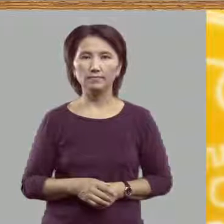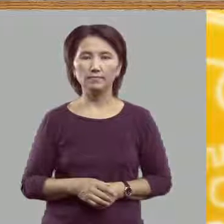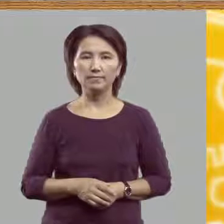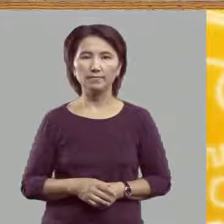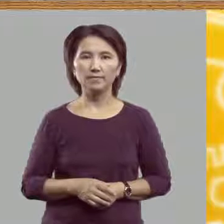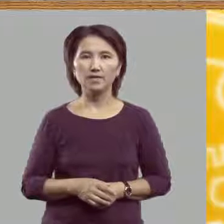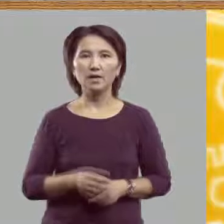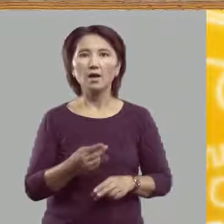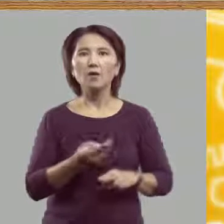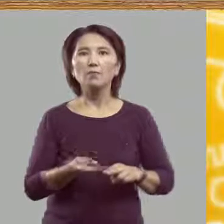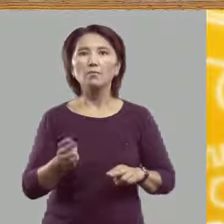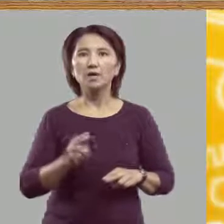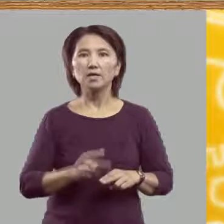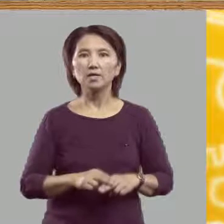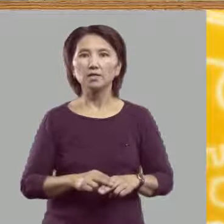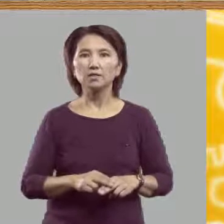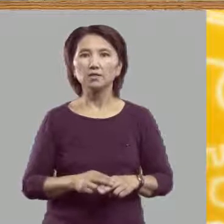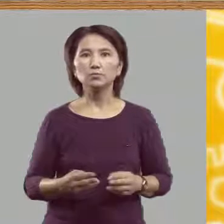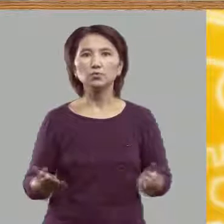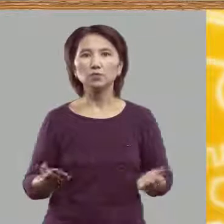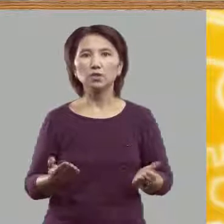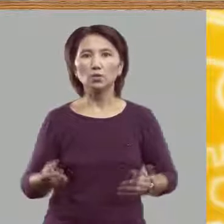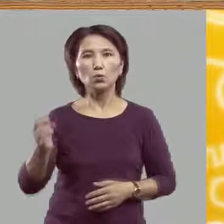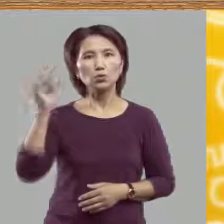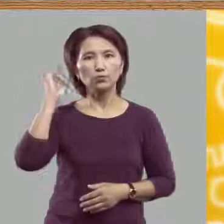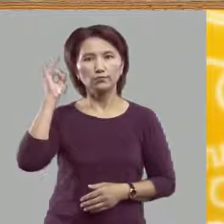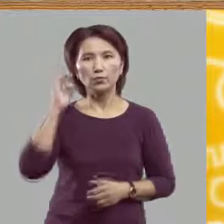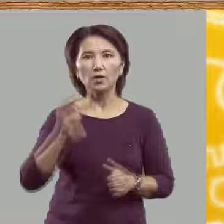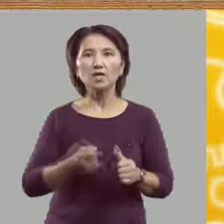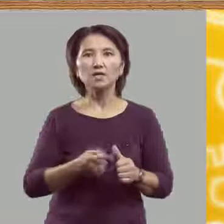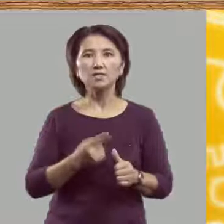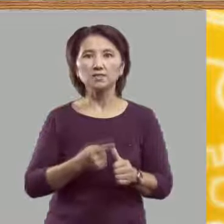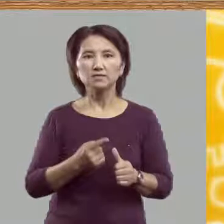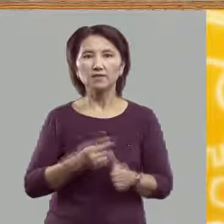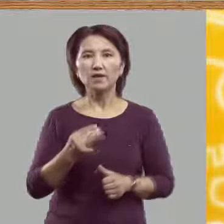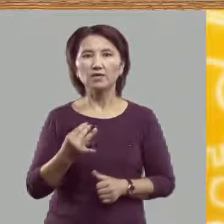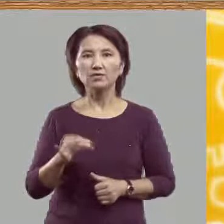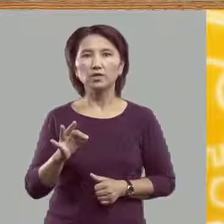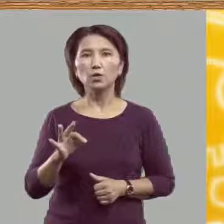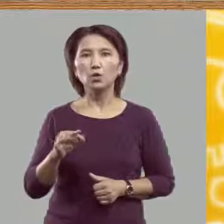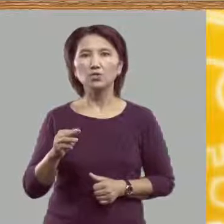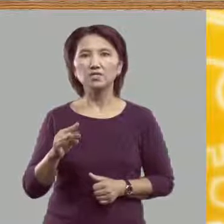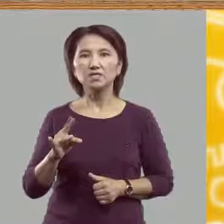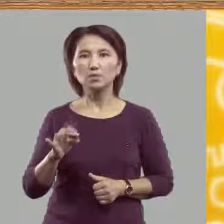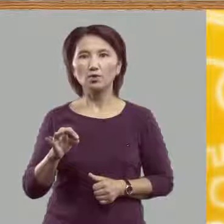Поэтому такой звук называют Ётированным.